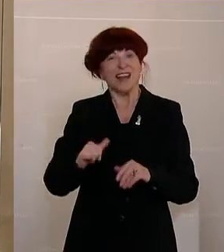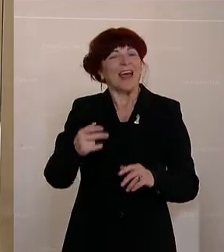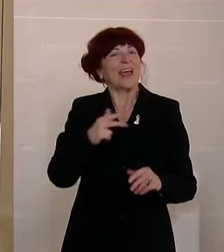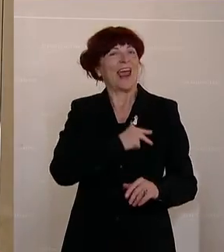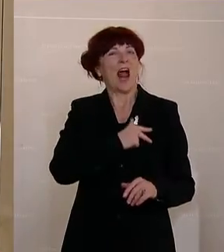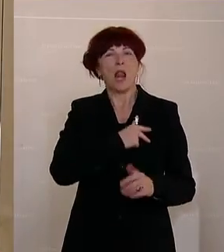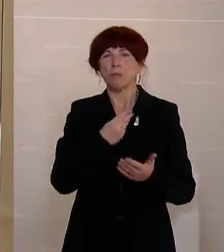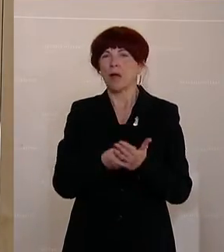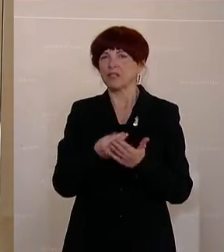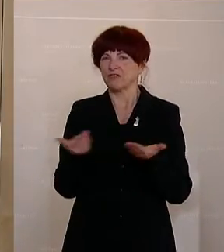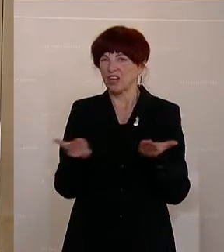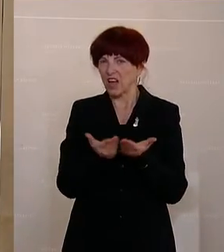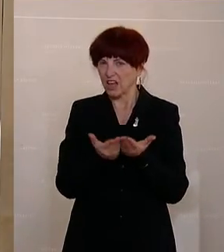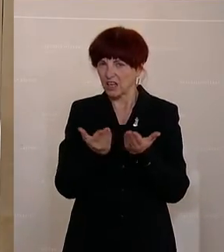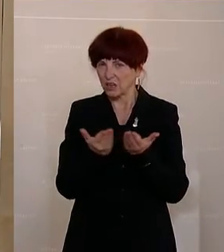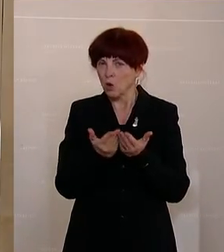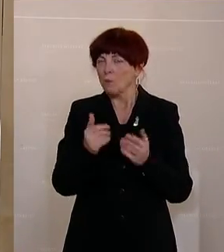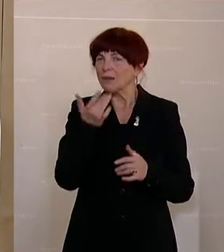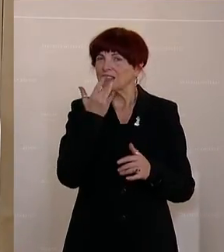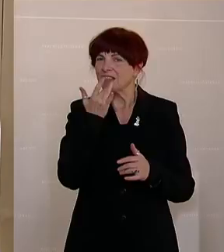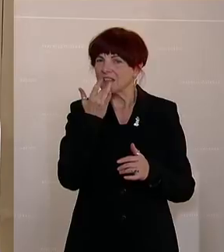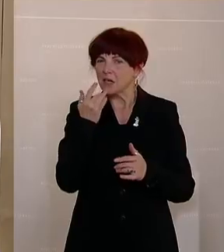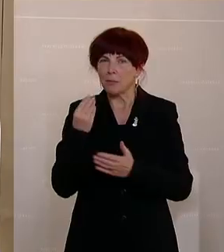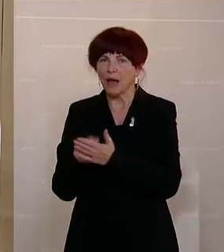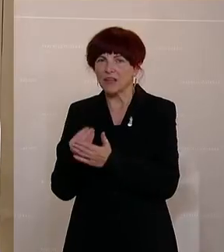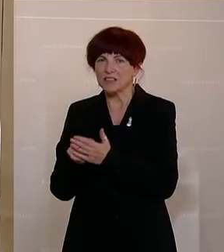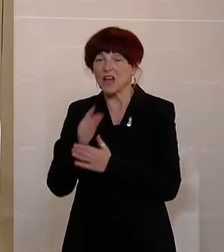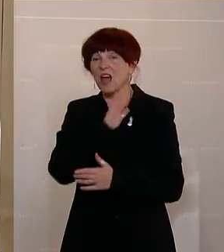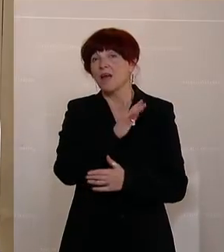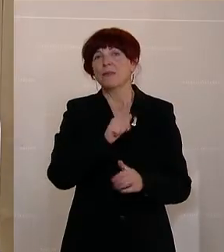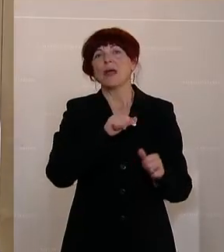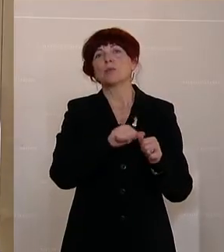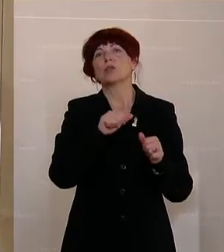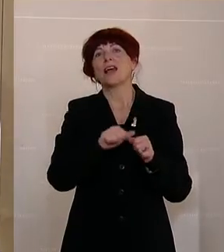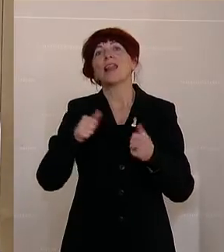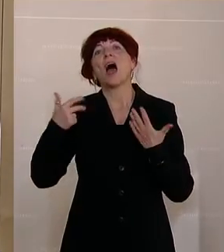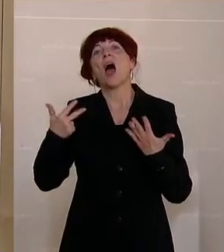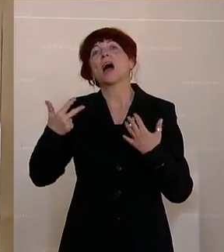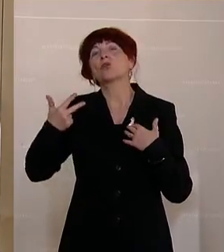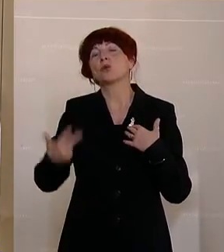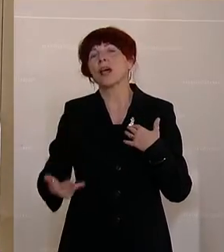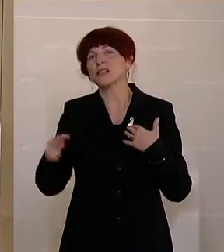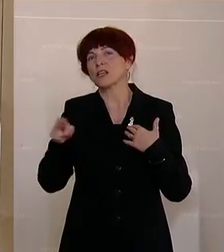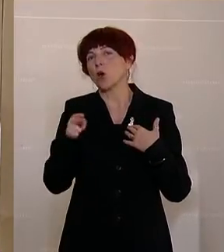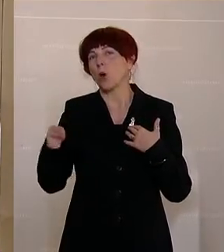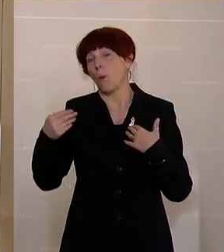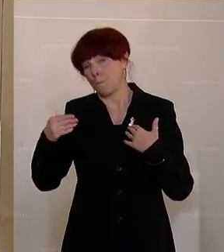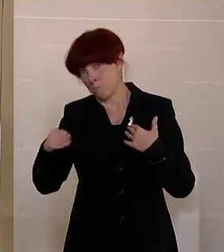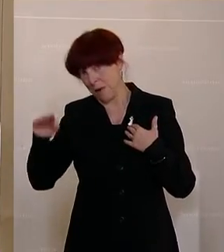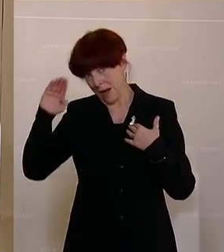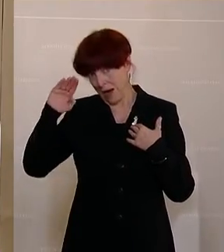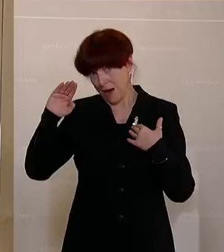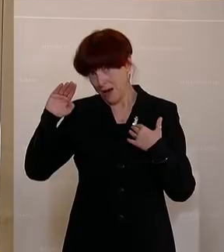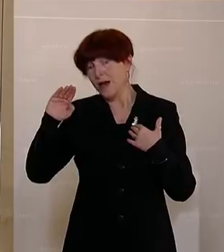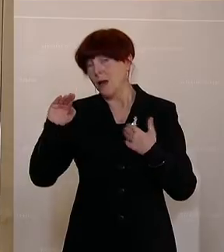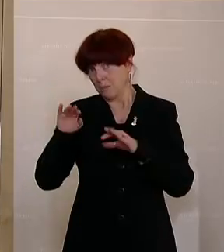wären wir mit euer Modell 2024 beim Dieselpreis um 38 Euro teurer, also mehr Anreiz, mehr